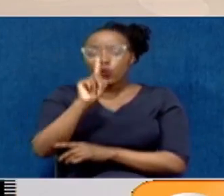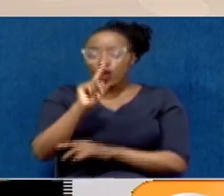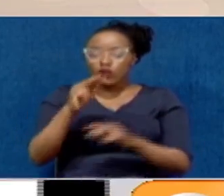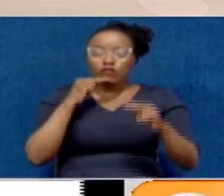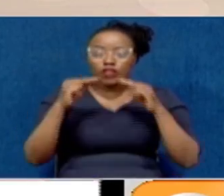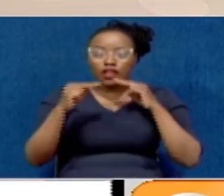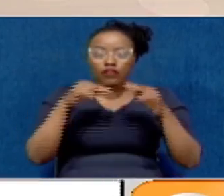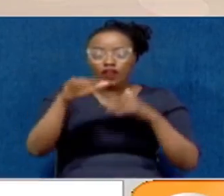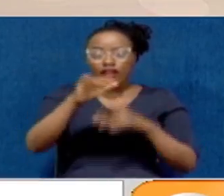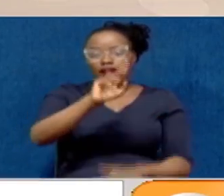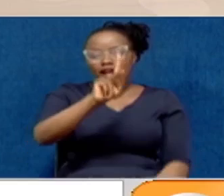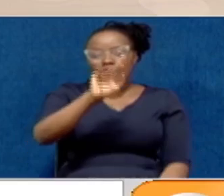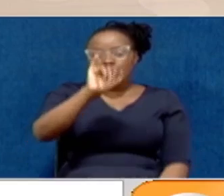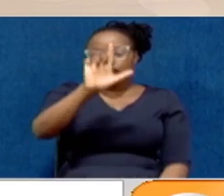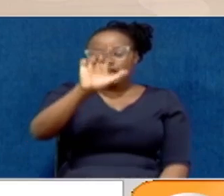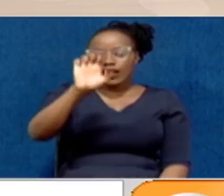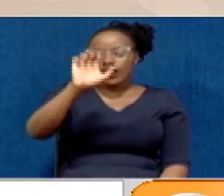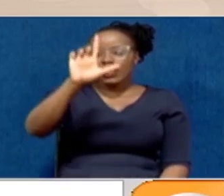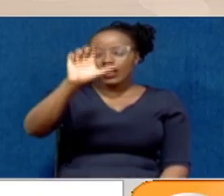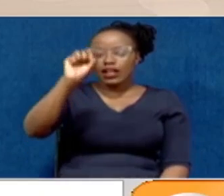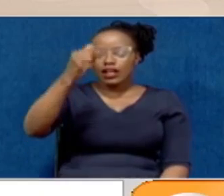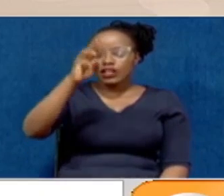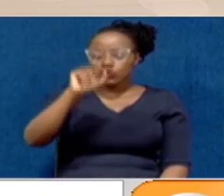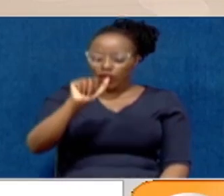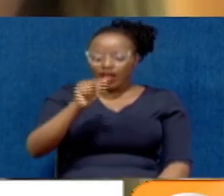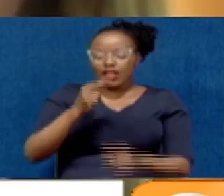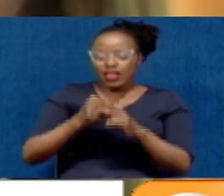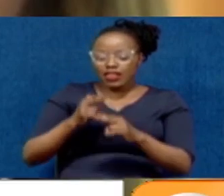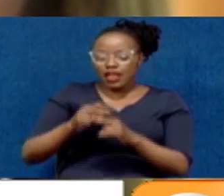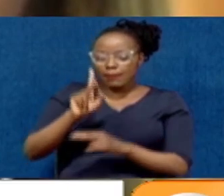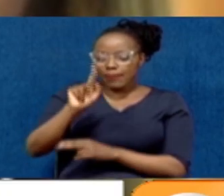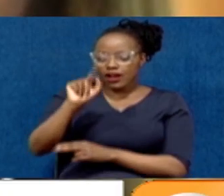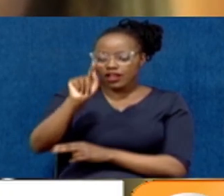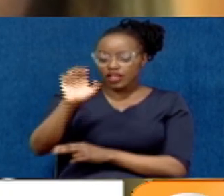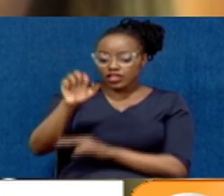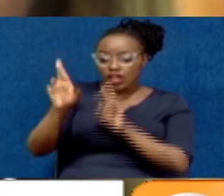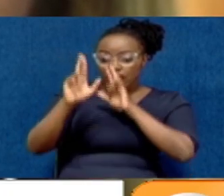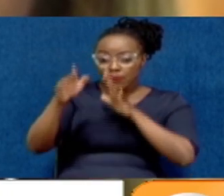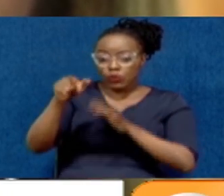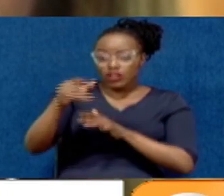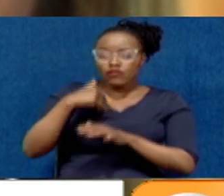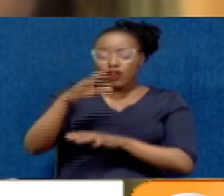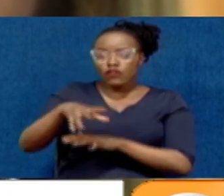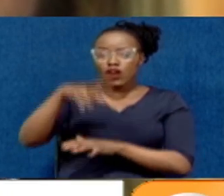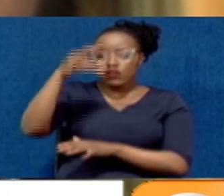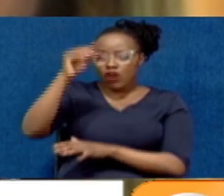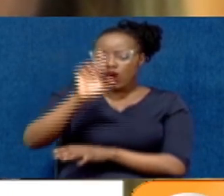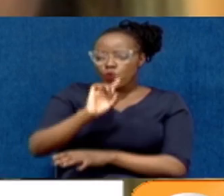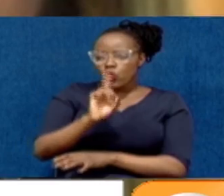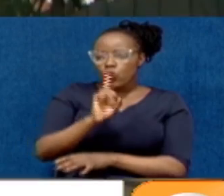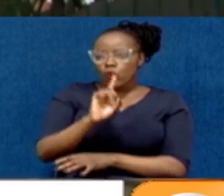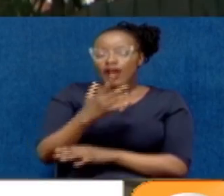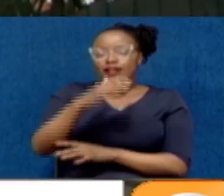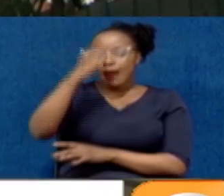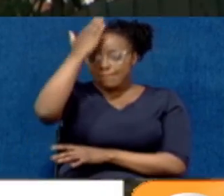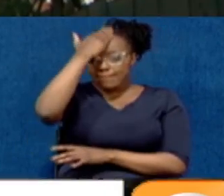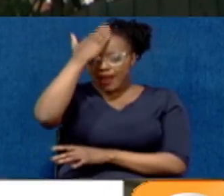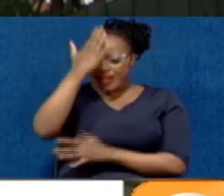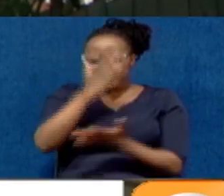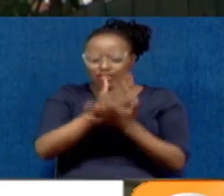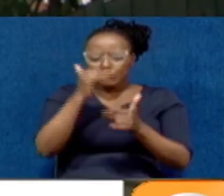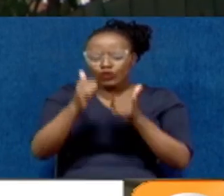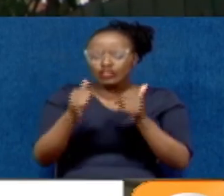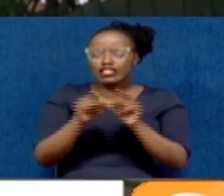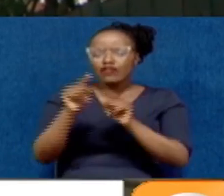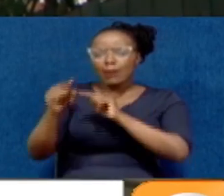moja katika mtawa kilelesho hapa Nairobi Kate Mitchell, raia wingreza, alipatikana usikuwa ijumaa Akiwa mefariki katika kisa kinachodaiwa